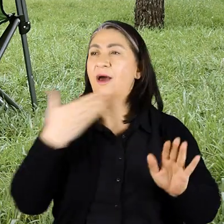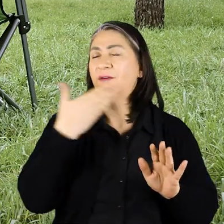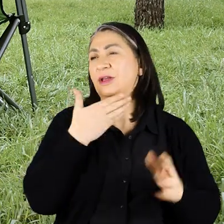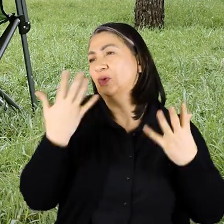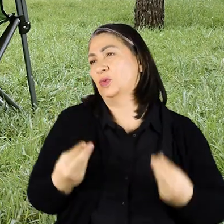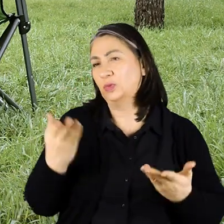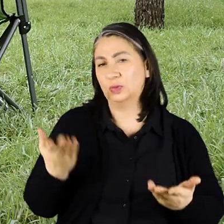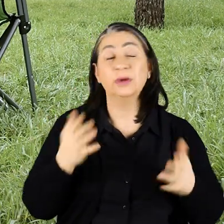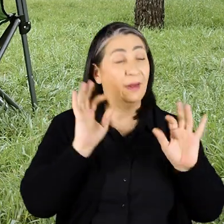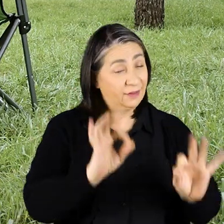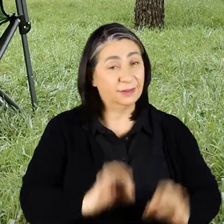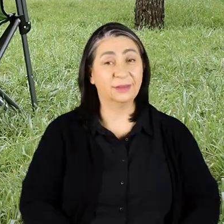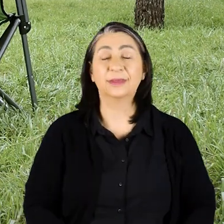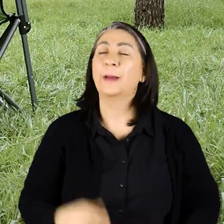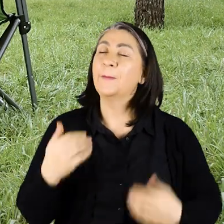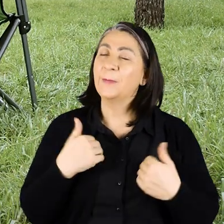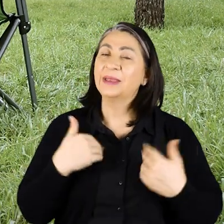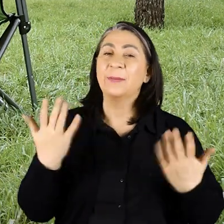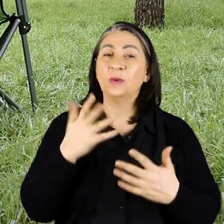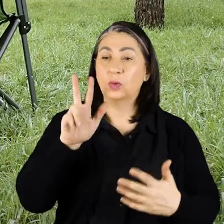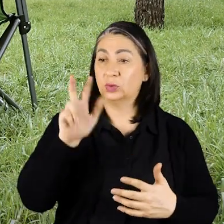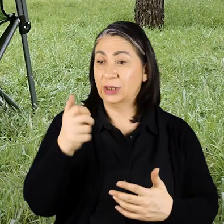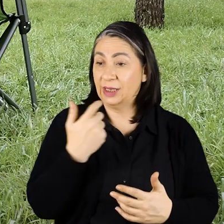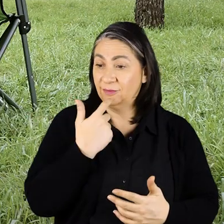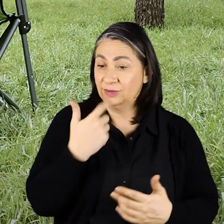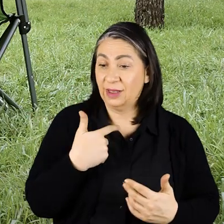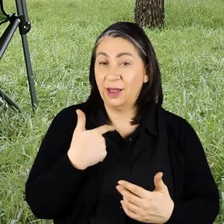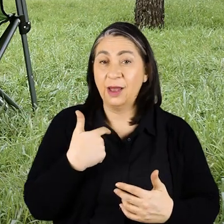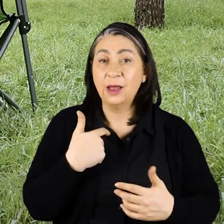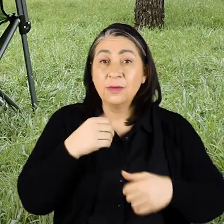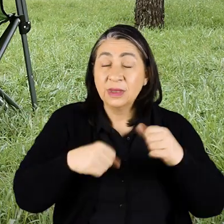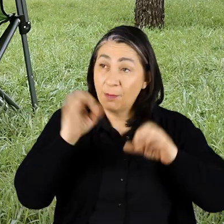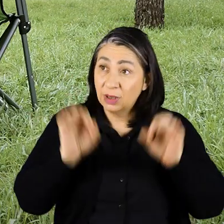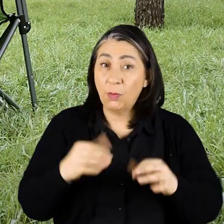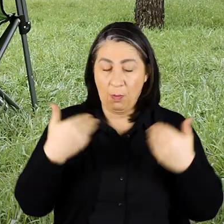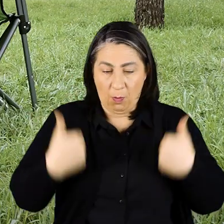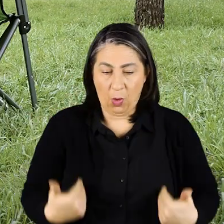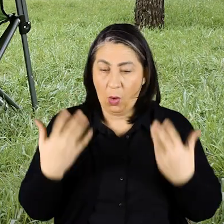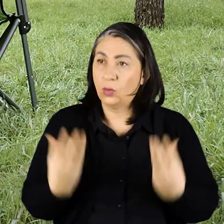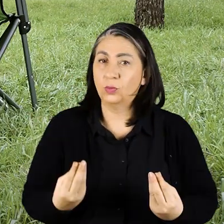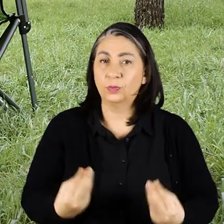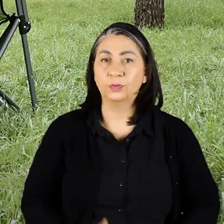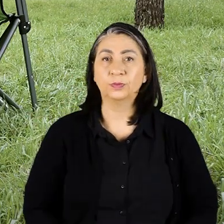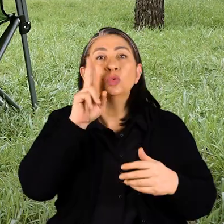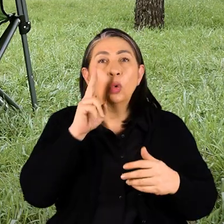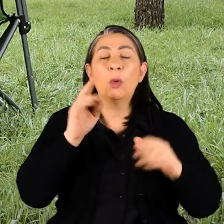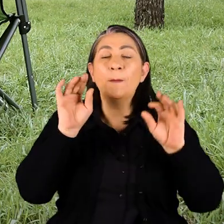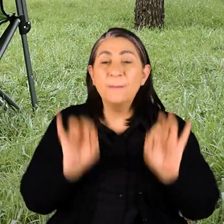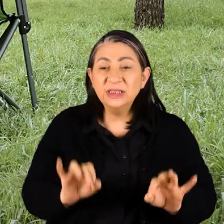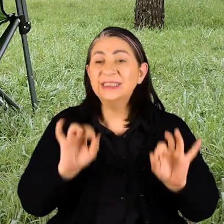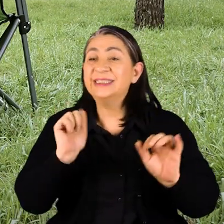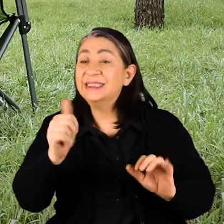duruma geçmeye başlarsın Aynen öyle Yani ben de mesela 36 yaşımda Triathlon'a başladım ve bu duruma geldim Yani bunun sonu ya da